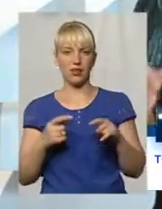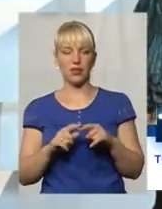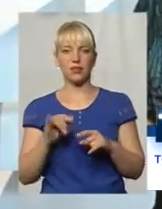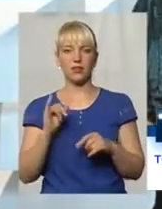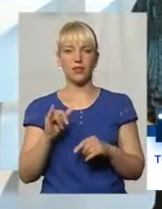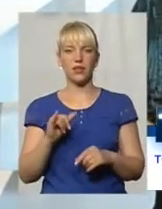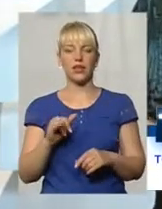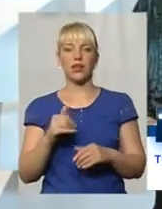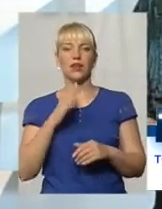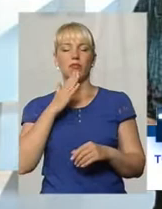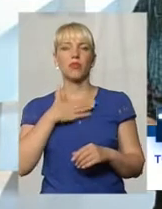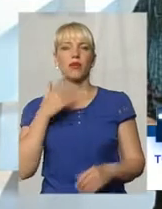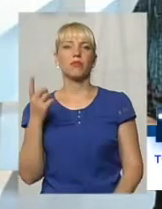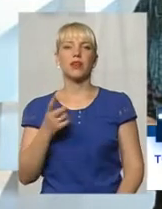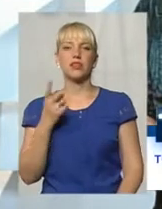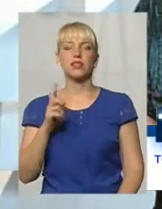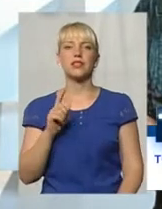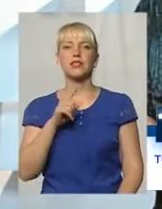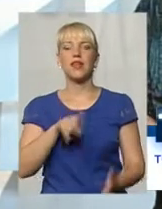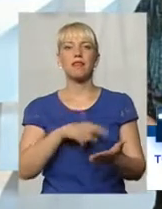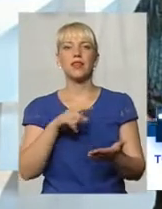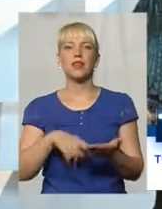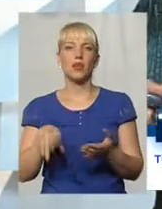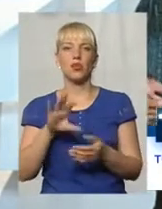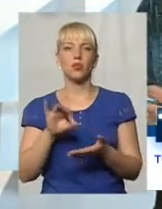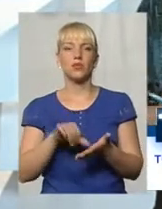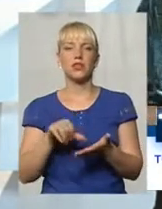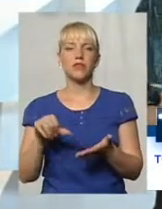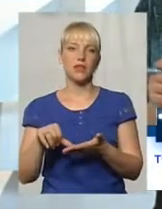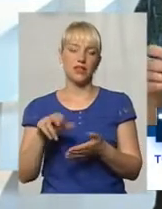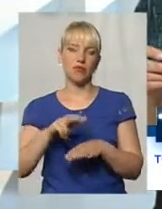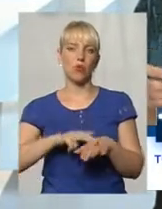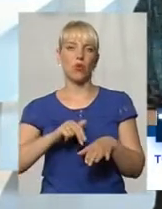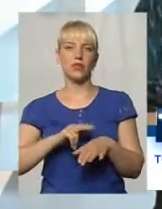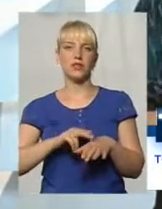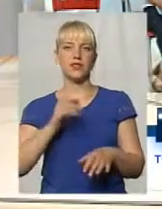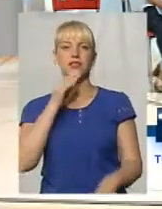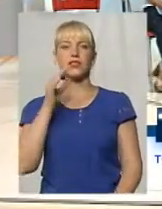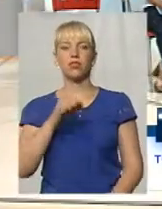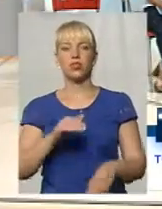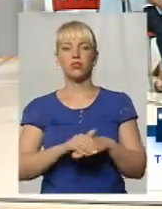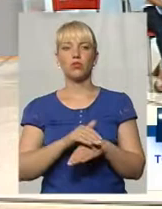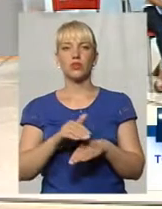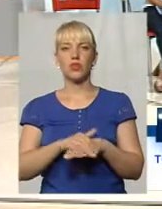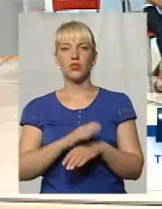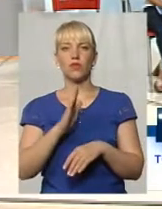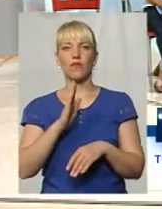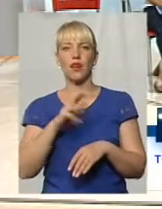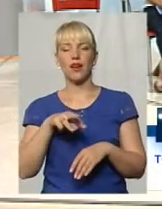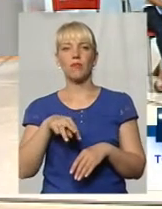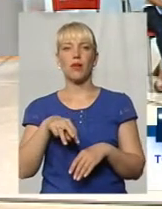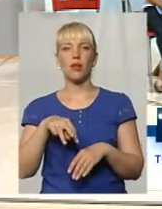а моє перше запитання до представників поліції. Скажіть, будь ласка, Віталію Миколаївичу,